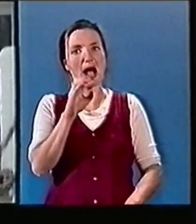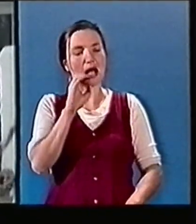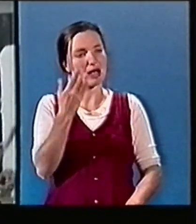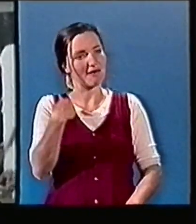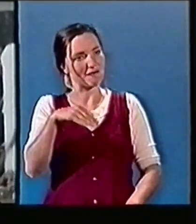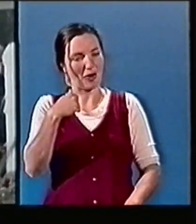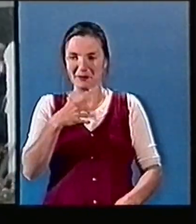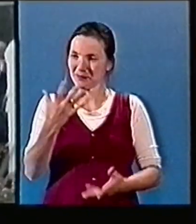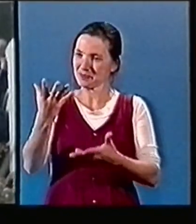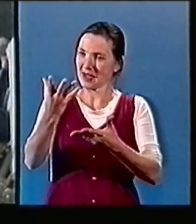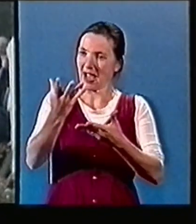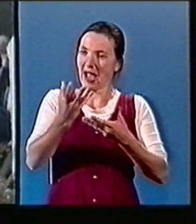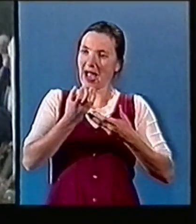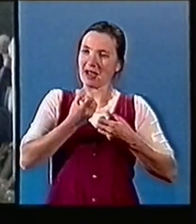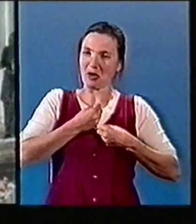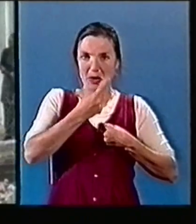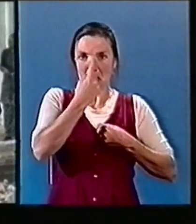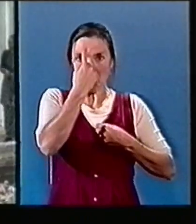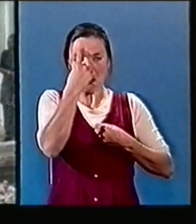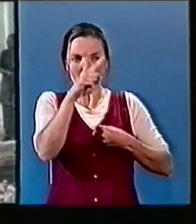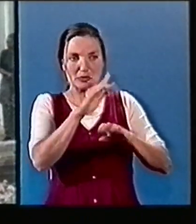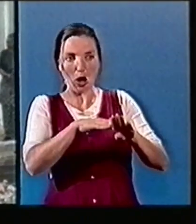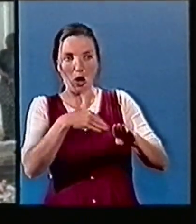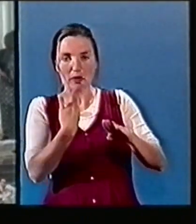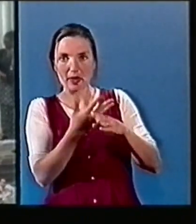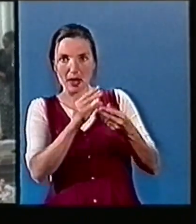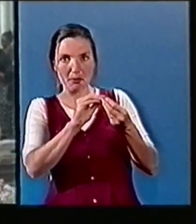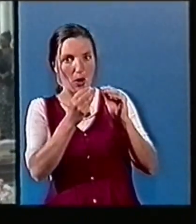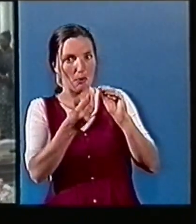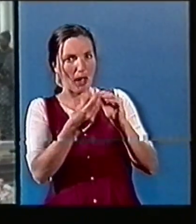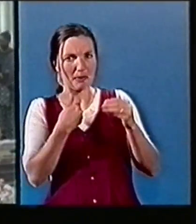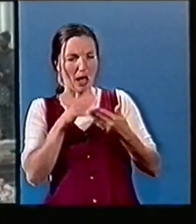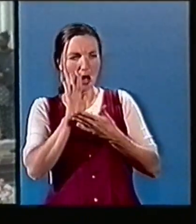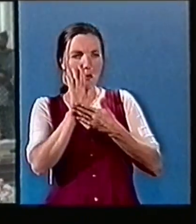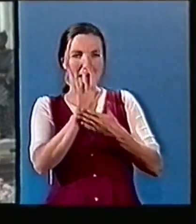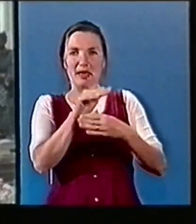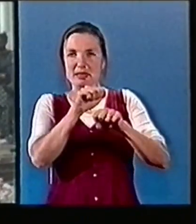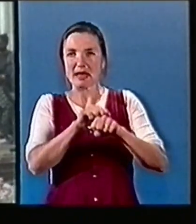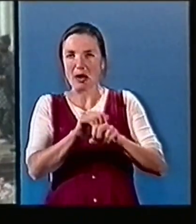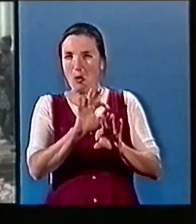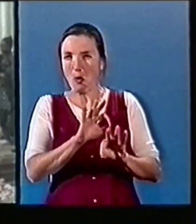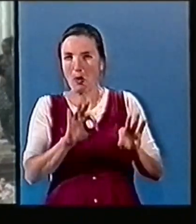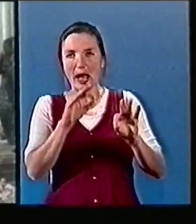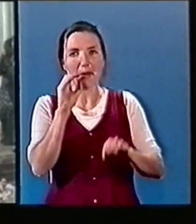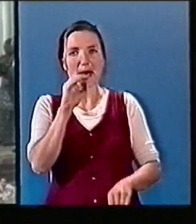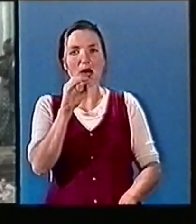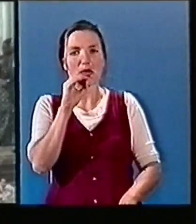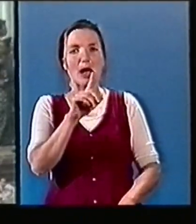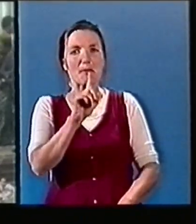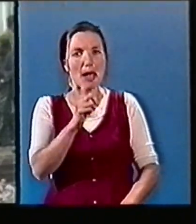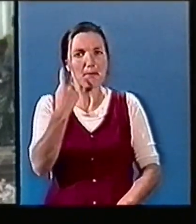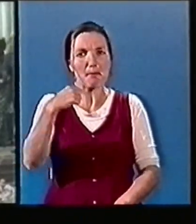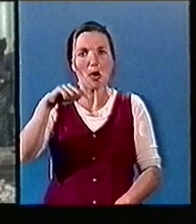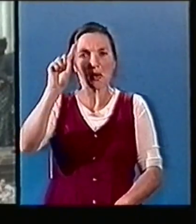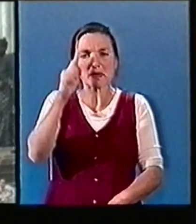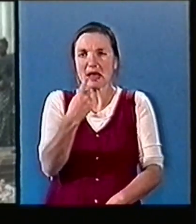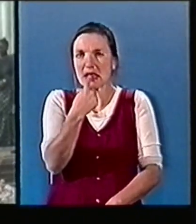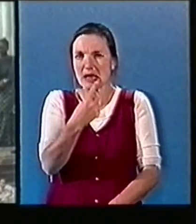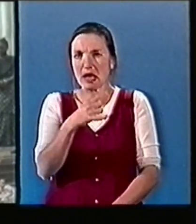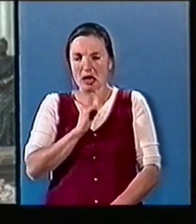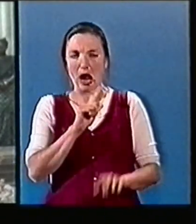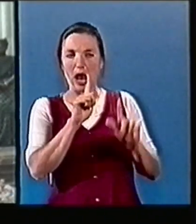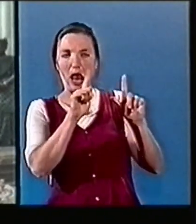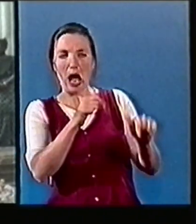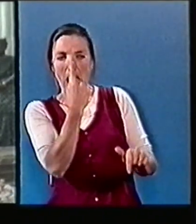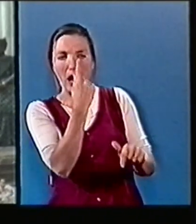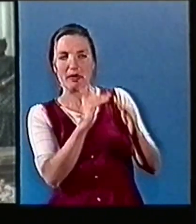accueilli en mai dernier pour des raisons humanitaires, n'avait envoyé aucun de ses représentants. Mais selon des sources policières, un haut diplomate